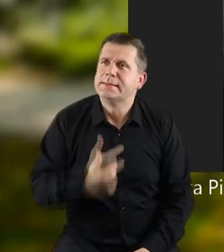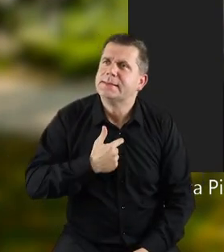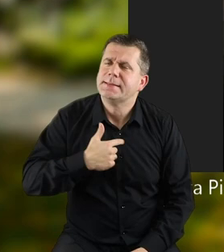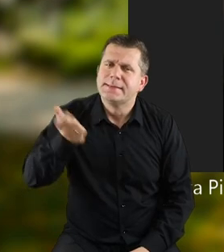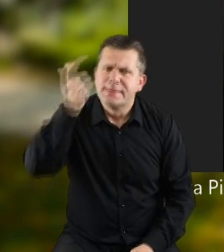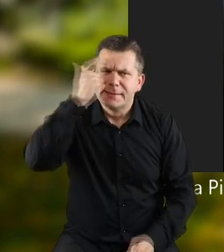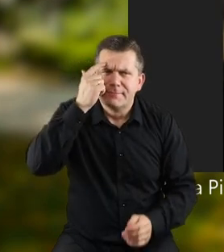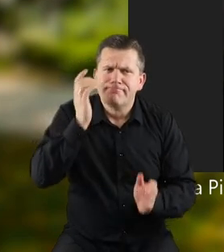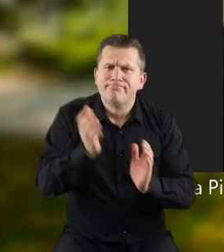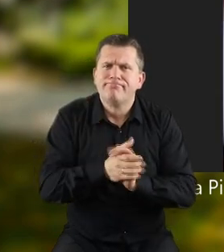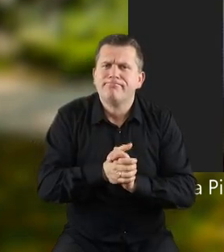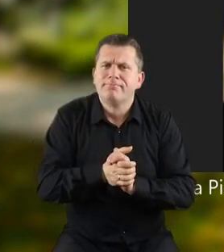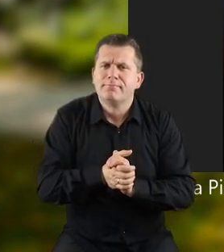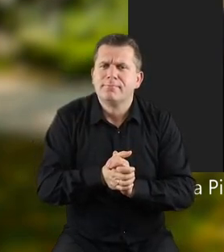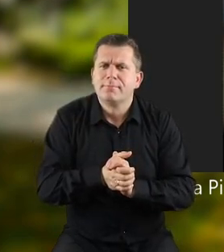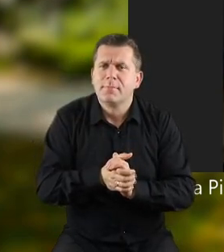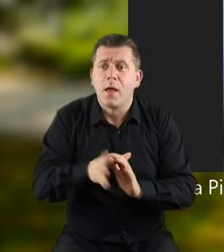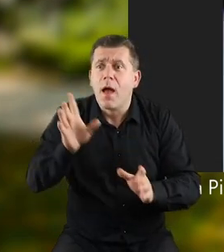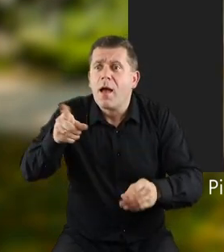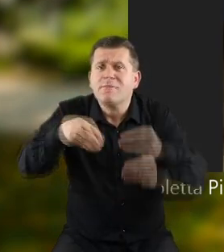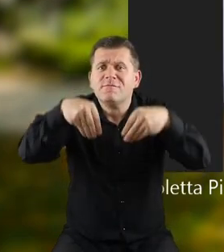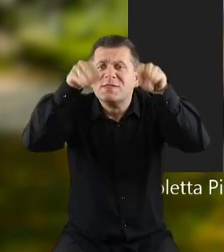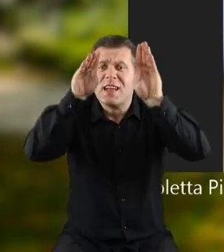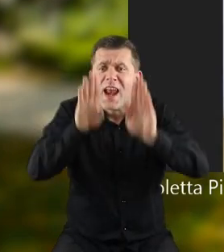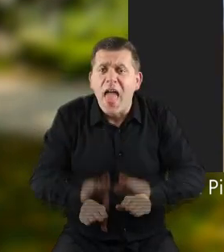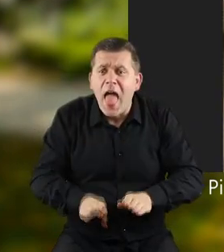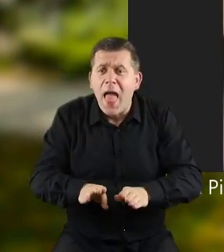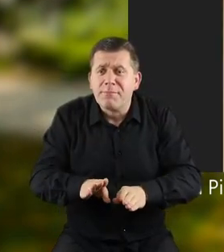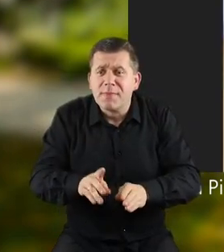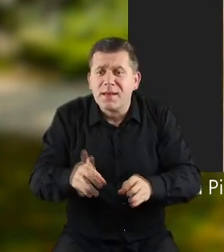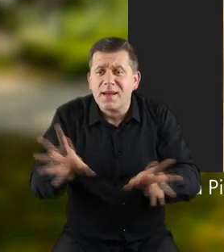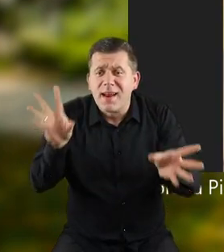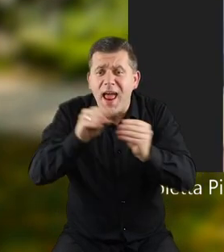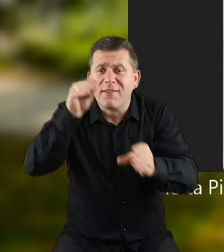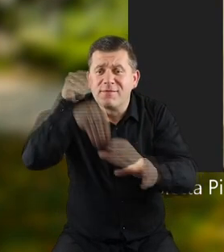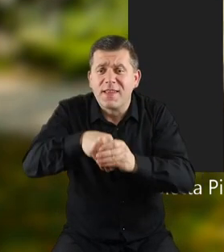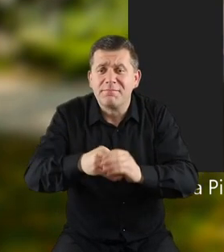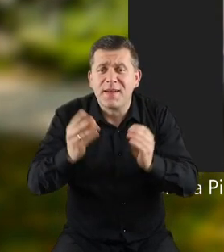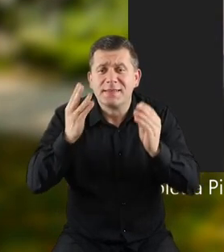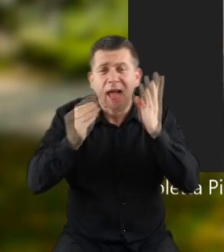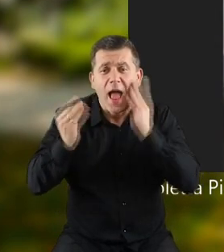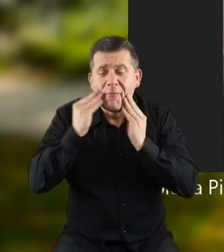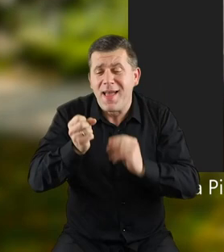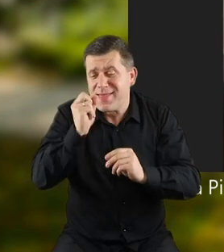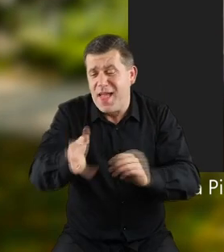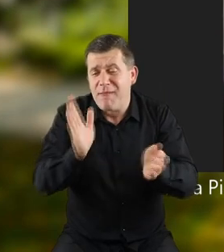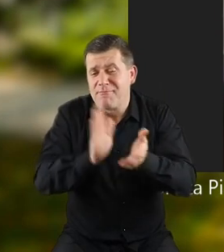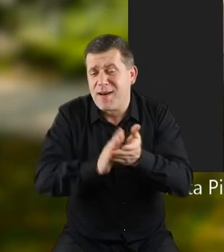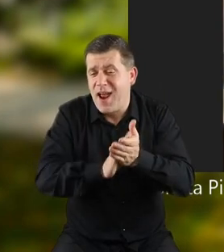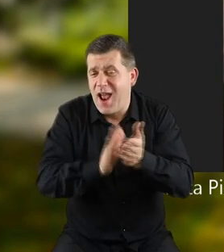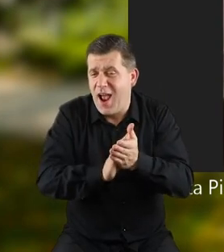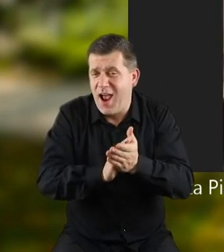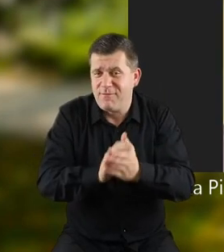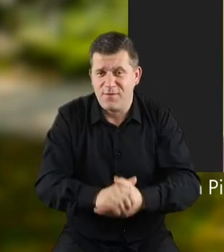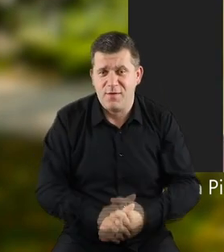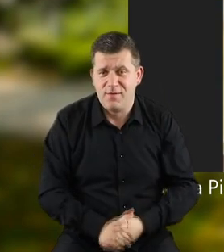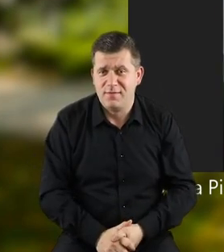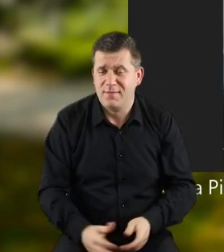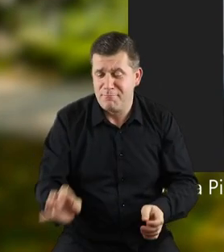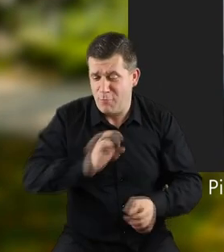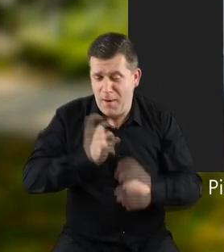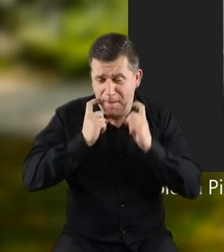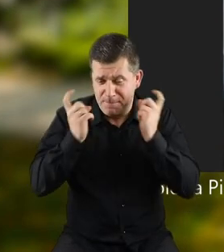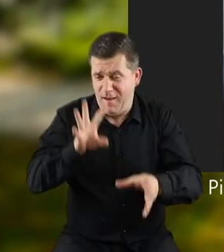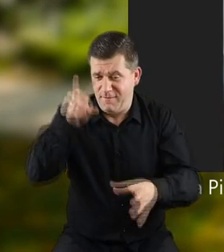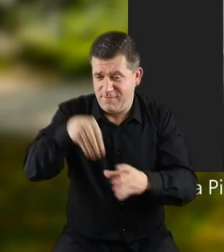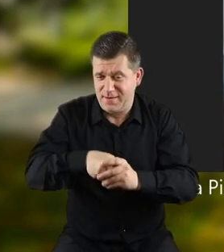Gdzie jeszcze są zabawki? W sklepie, w sklepie są zabawki. Tak, brawo, piąteczka. Moja bajka